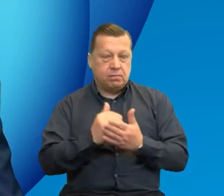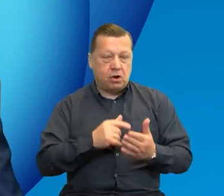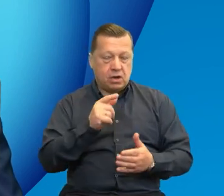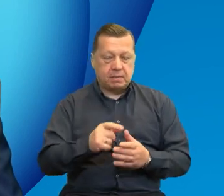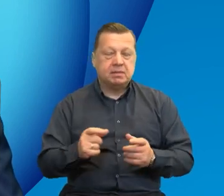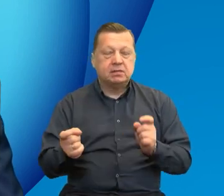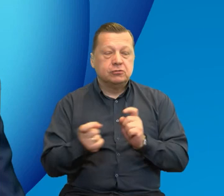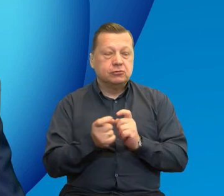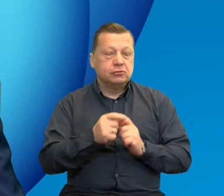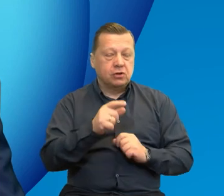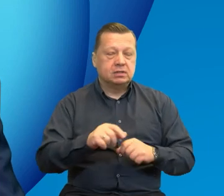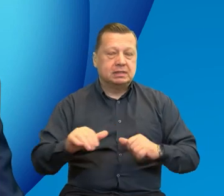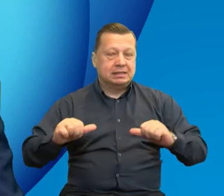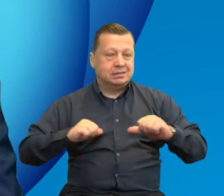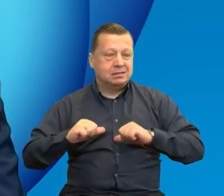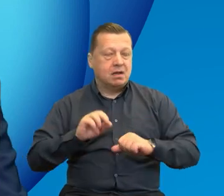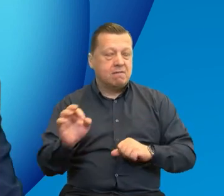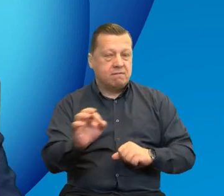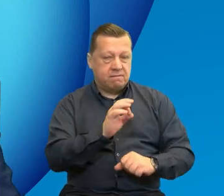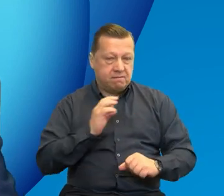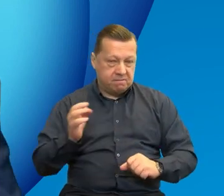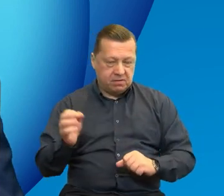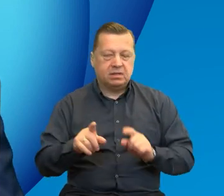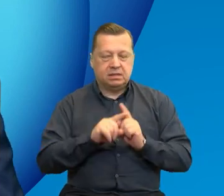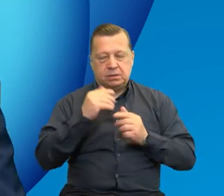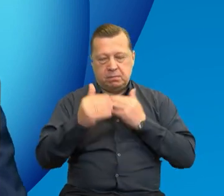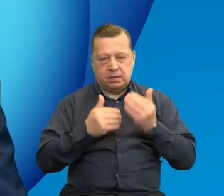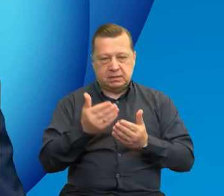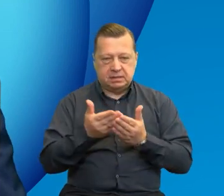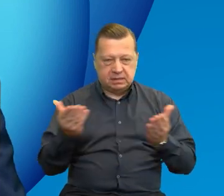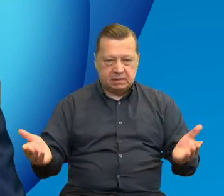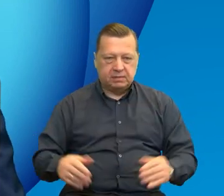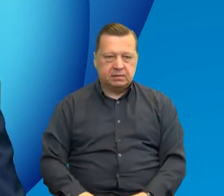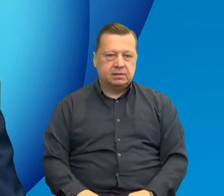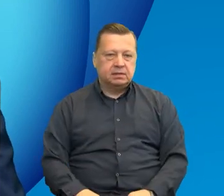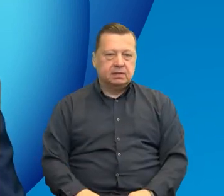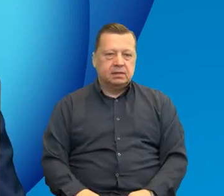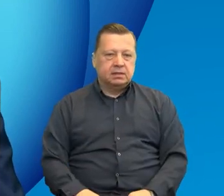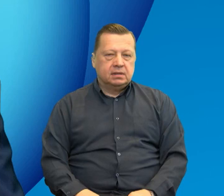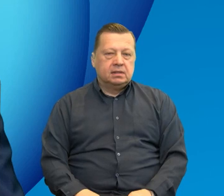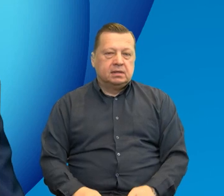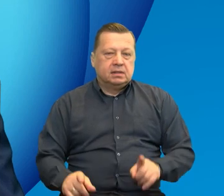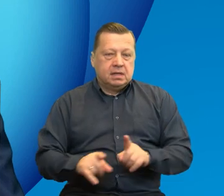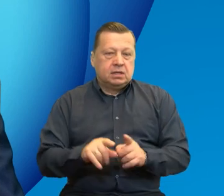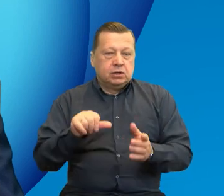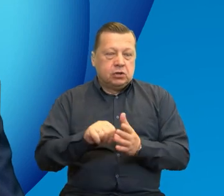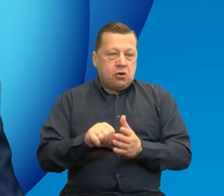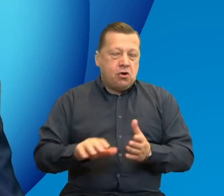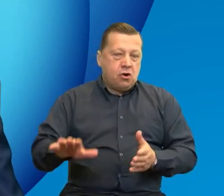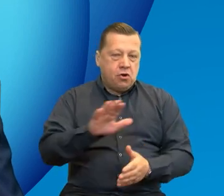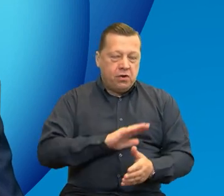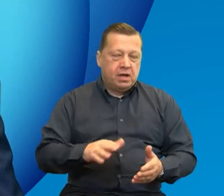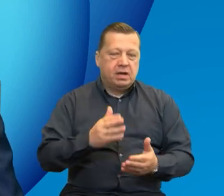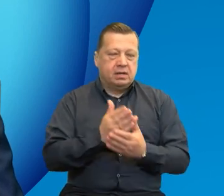sąsiadujące. Czechy Polska czy też Litwa Polska. Pozdrawiamy całe środowisko transgraniczne, środowisko